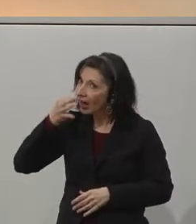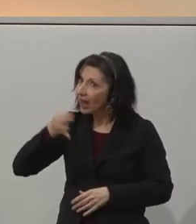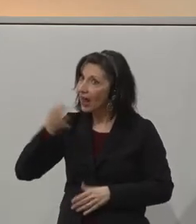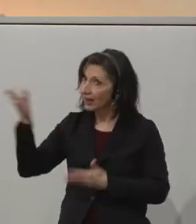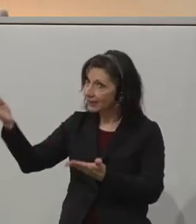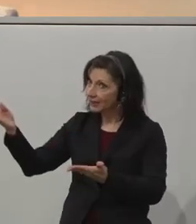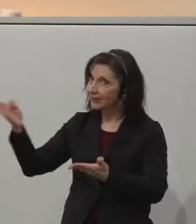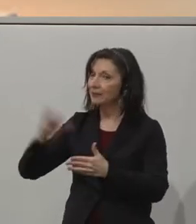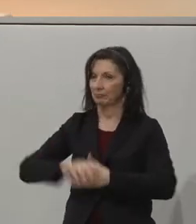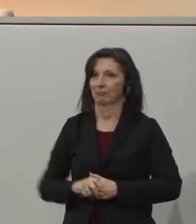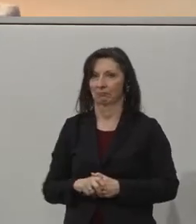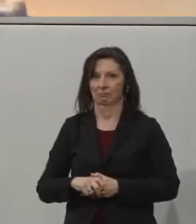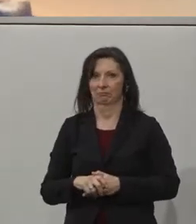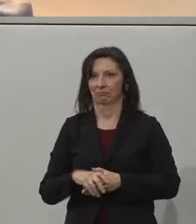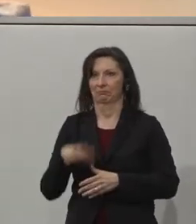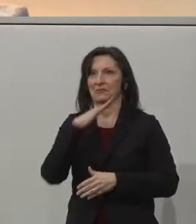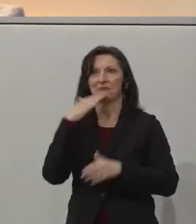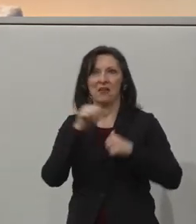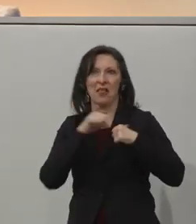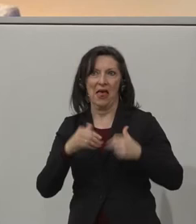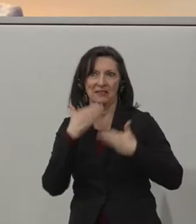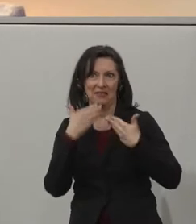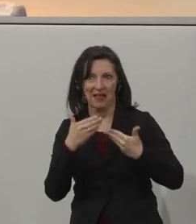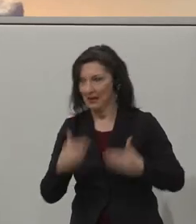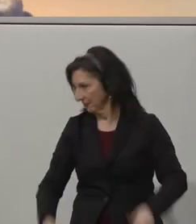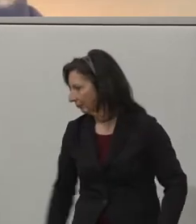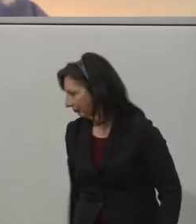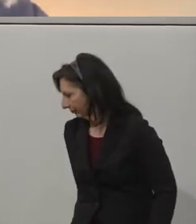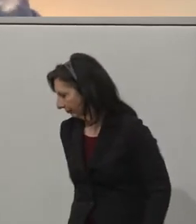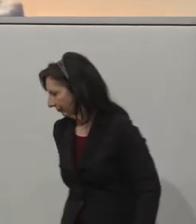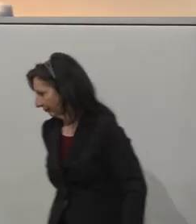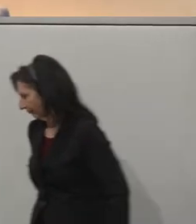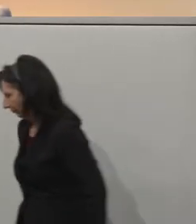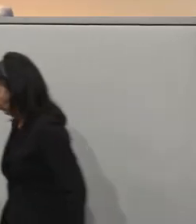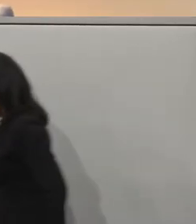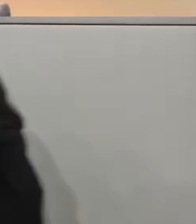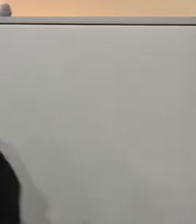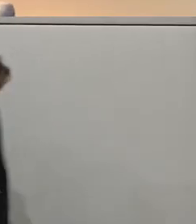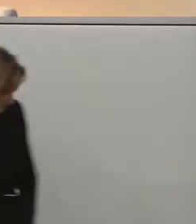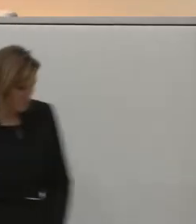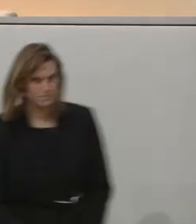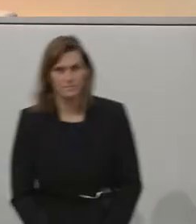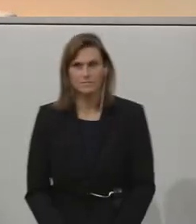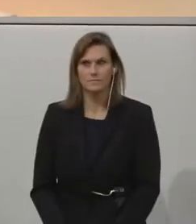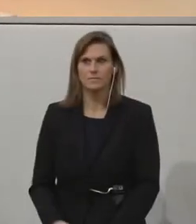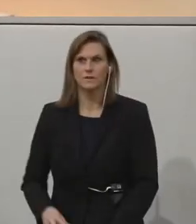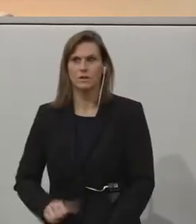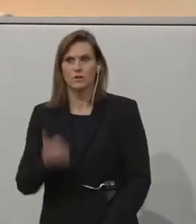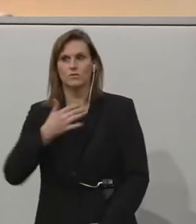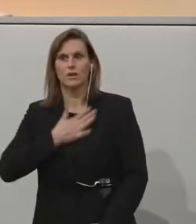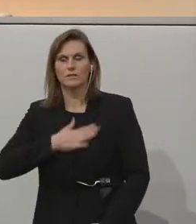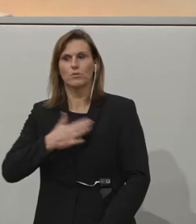Thank you so much. First of all, a big thank you for inviting me. I only wish